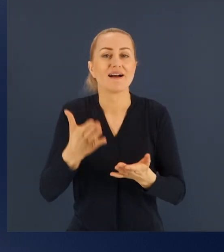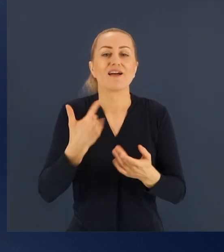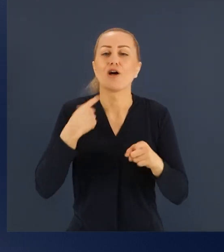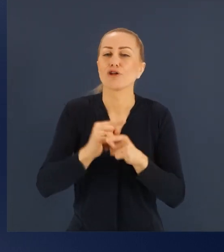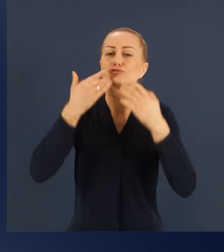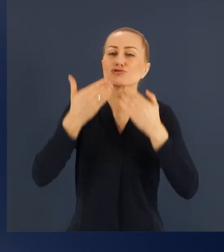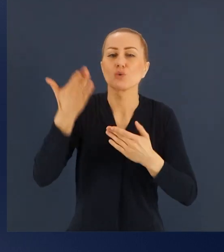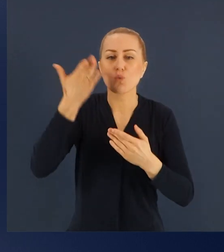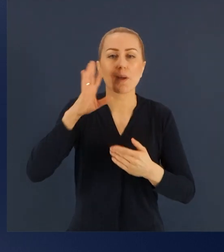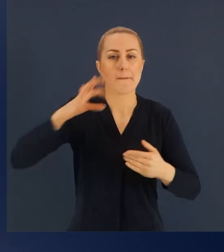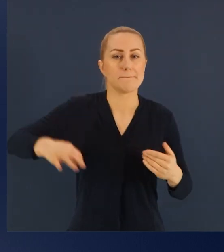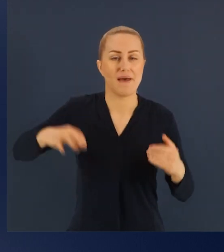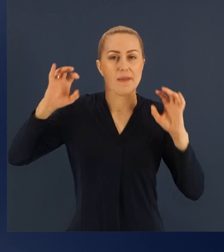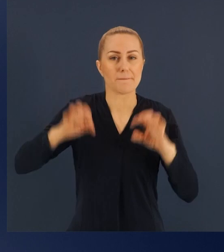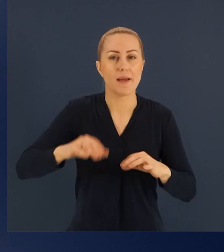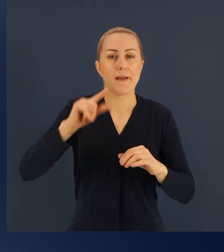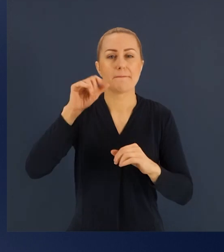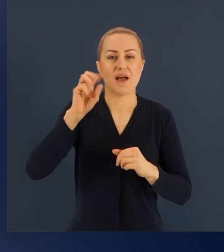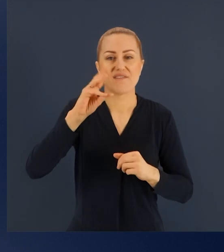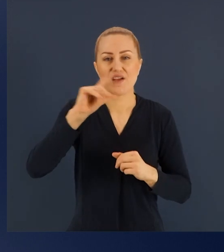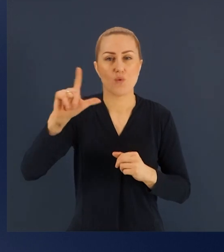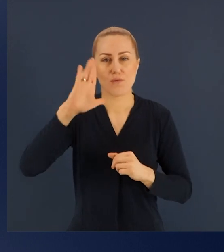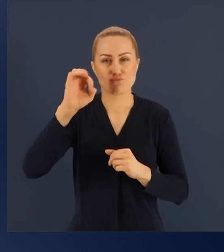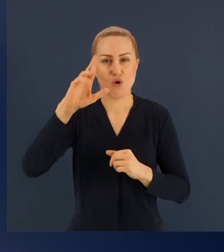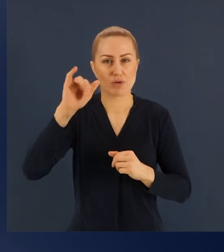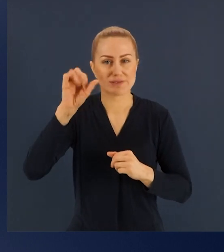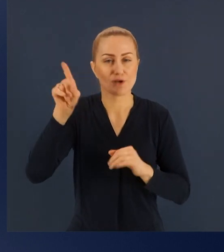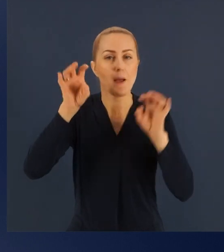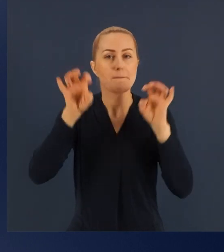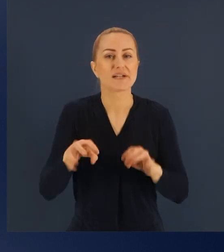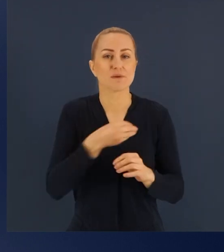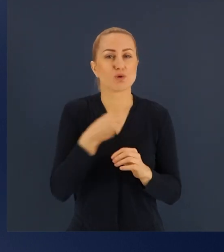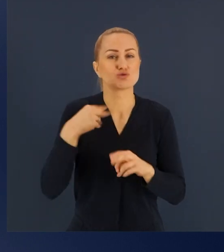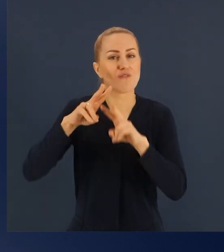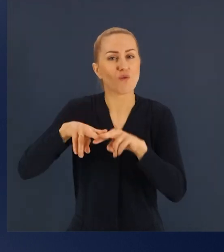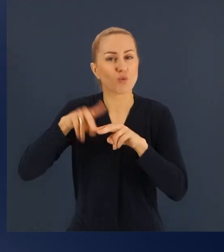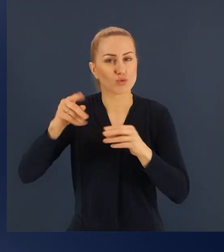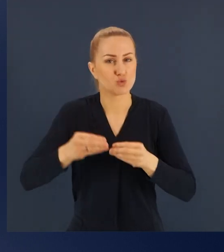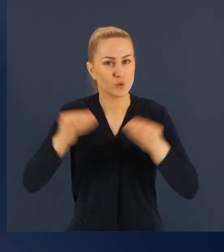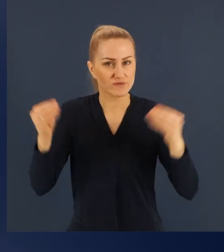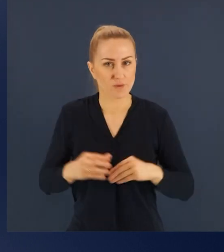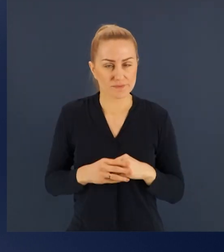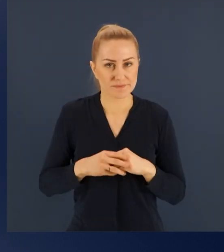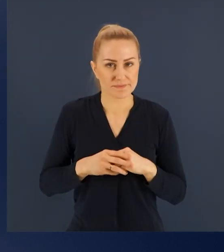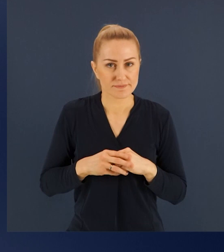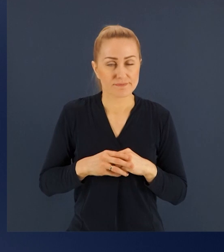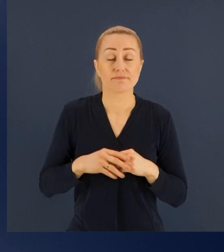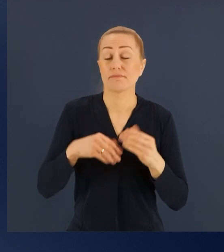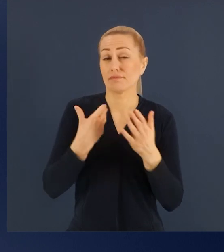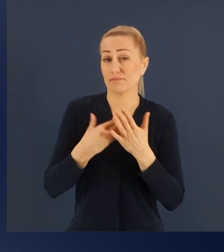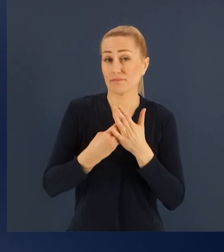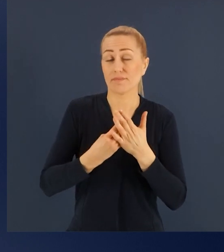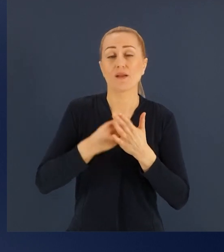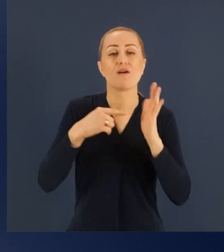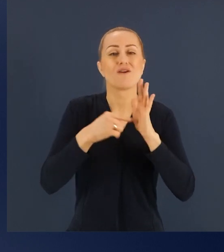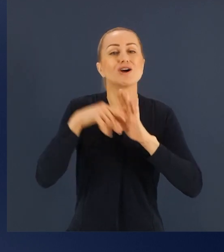Prezesowi Polskiego Funduszu Rozwoju, dlatego że to są te główne instytucje rządu i polskiego